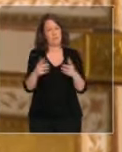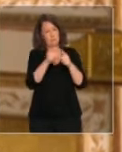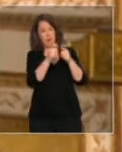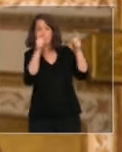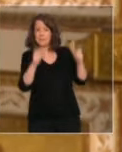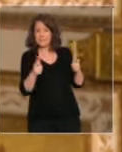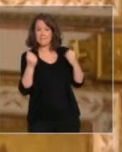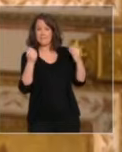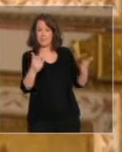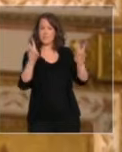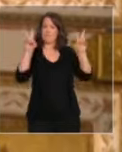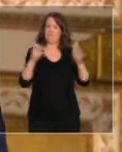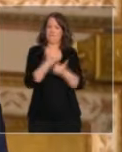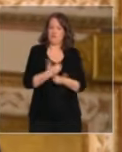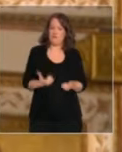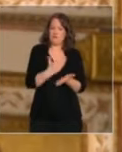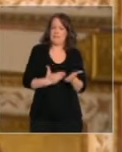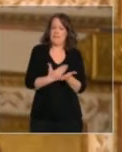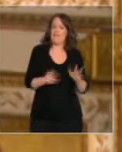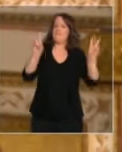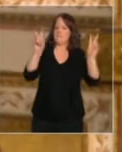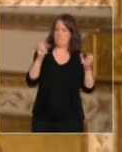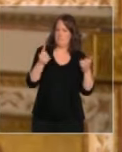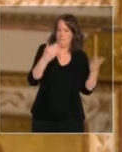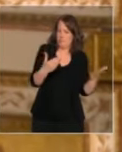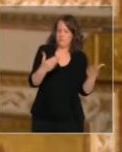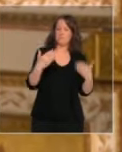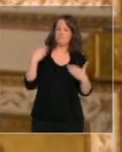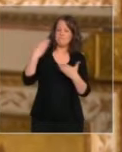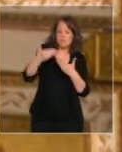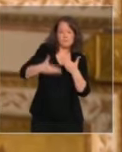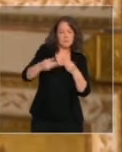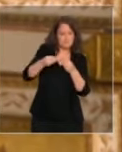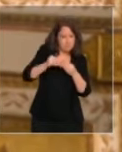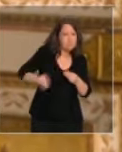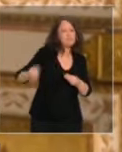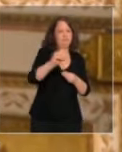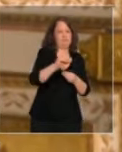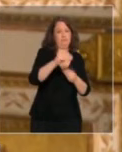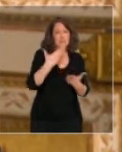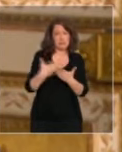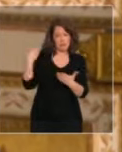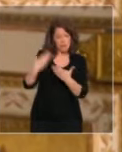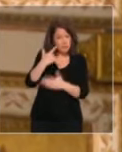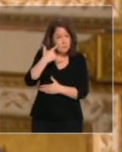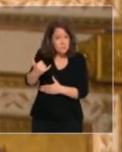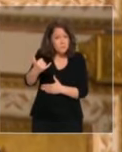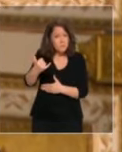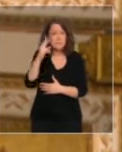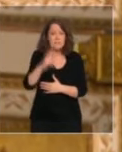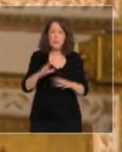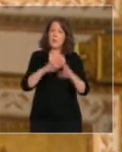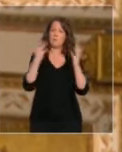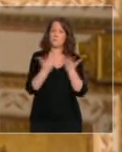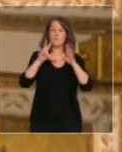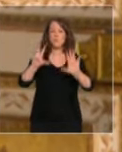financement pour les entreprises seront prolongées et renforcées. Elles sont inédites et protègent d'ores et déjà plus de 8